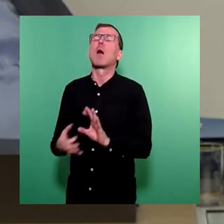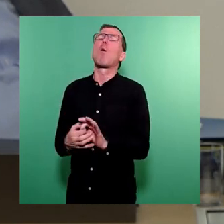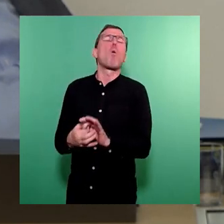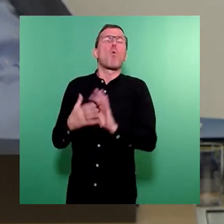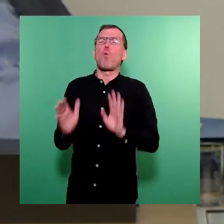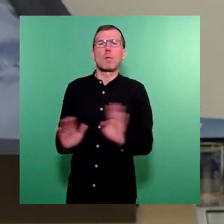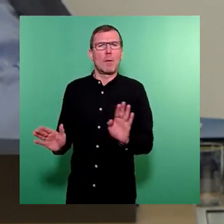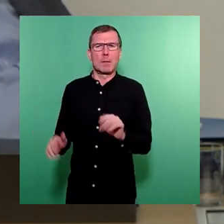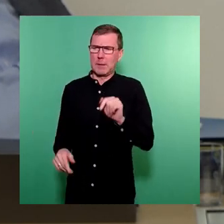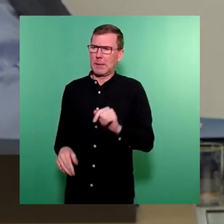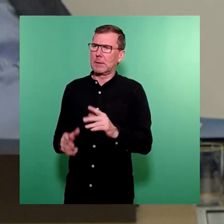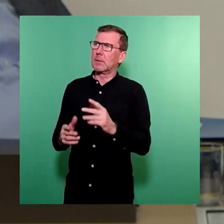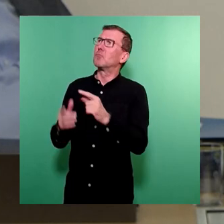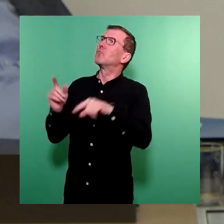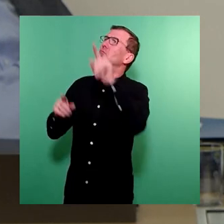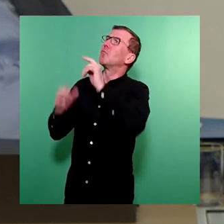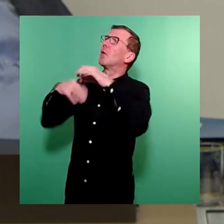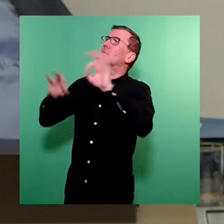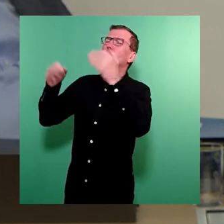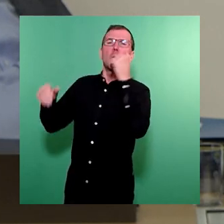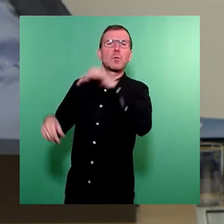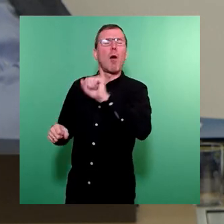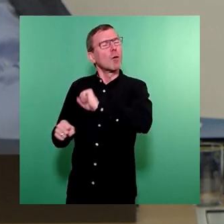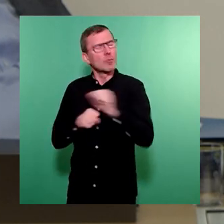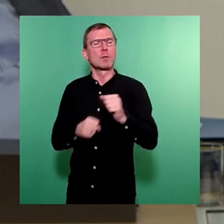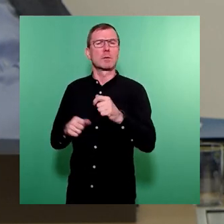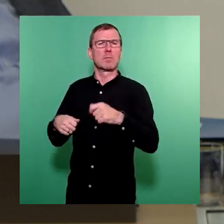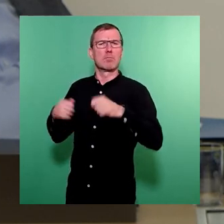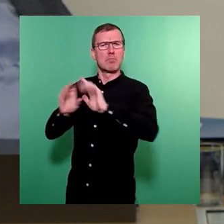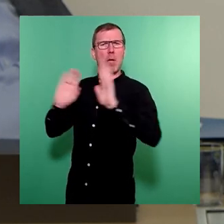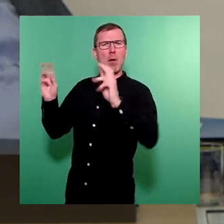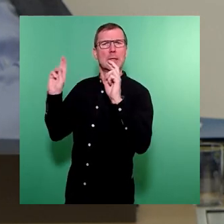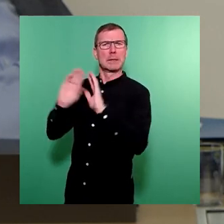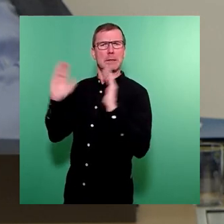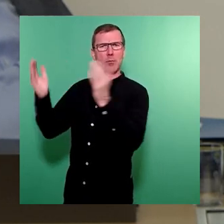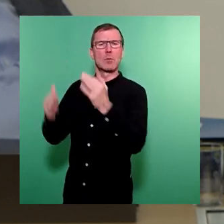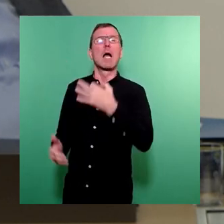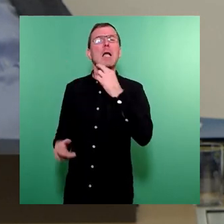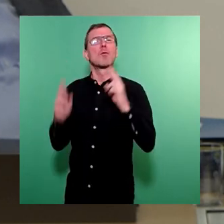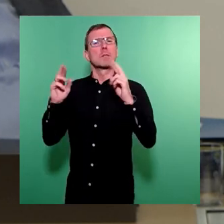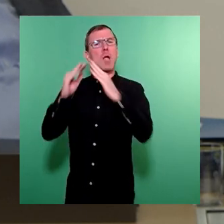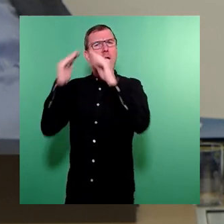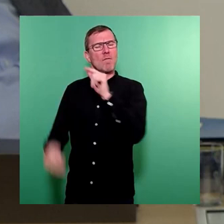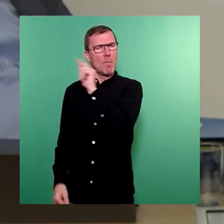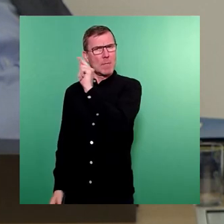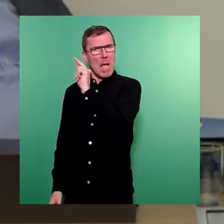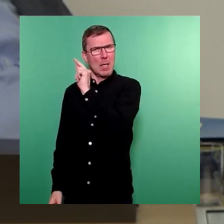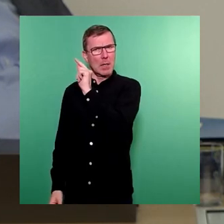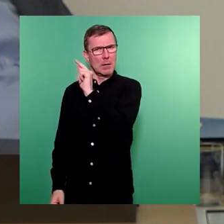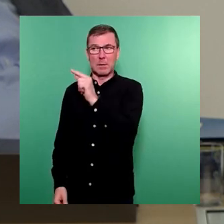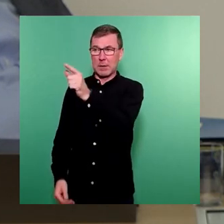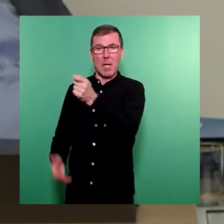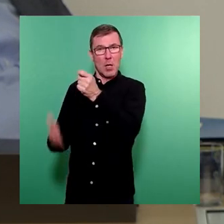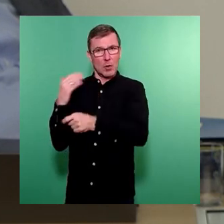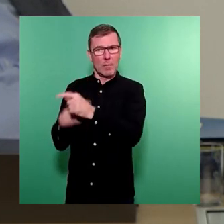dass nach derzeitigen Kenntnisstand keine Einsturzgefährdung festgestellt wurde. Die Notsicherung des Daches sollte laut dem Erwerber ursprünglich